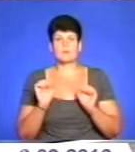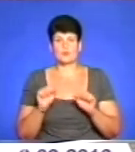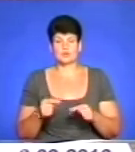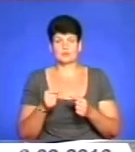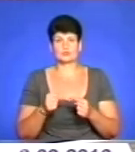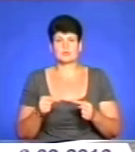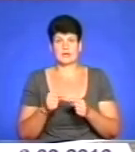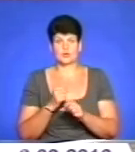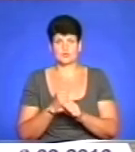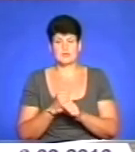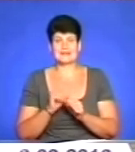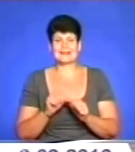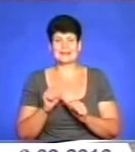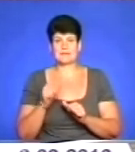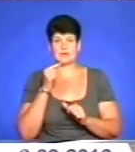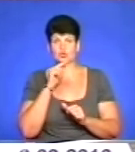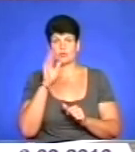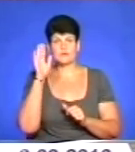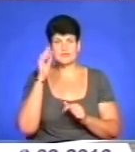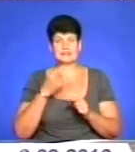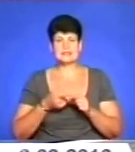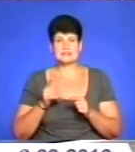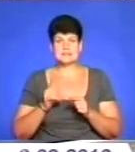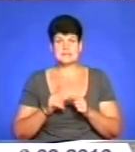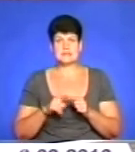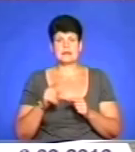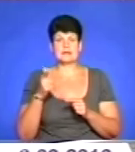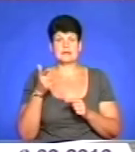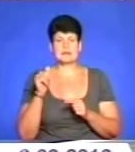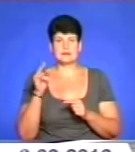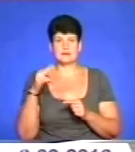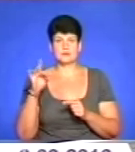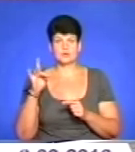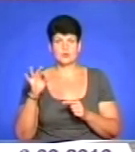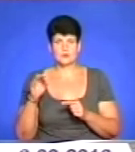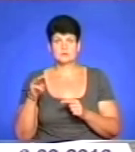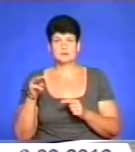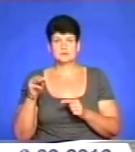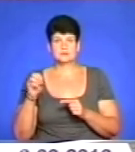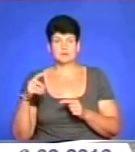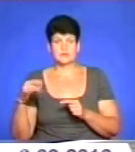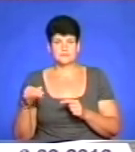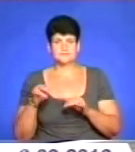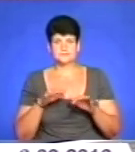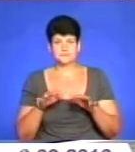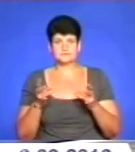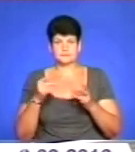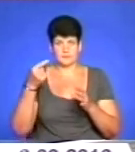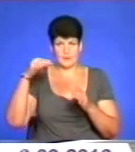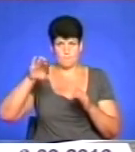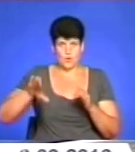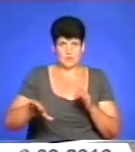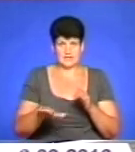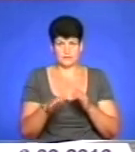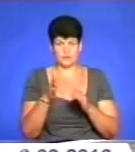зробити, крім економії води. Перше – це все-таки гідротехнічні засоби. Прийдеться поглиблювати русло річок